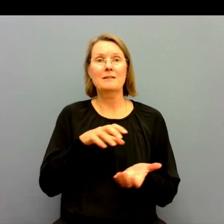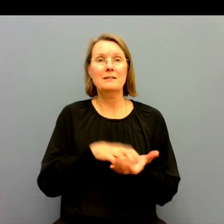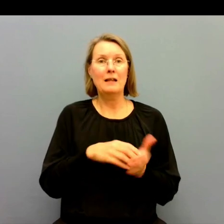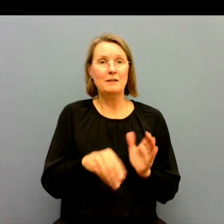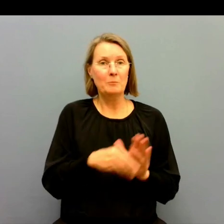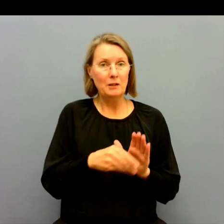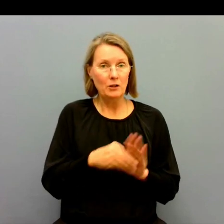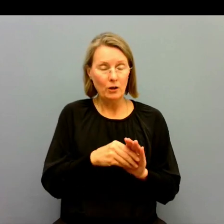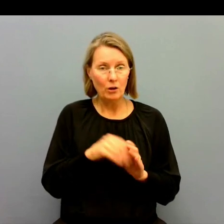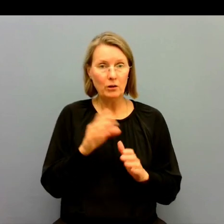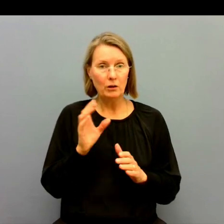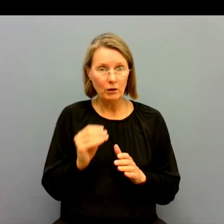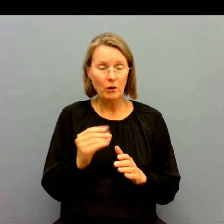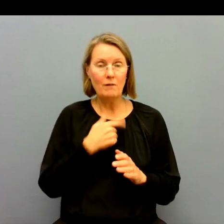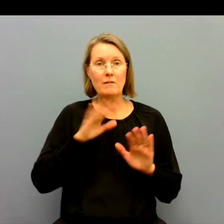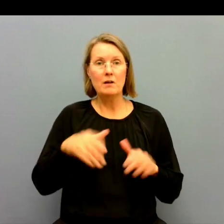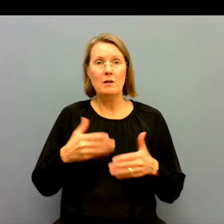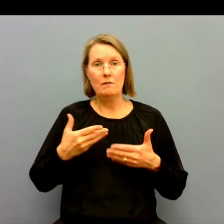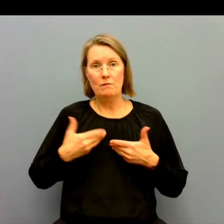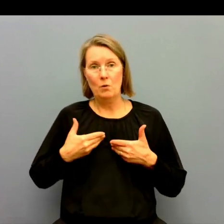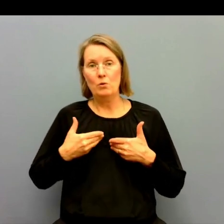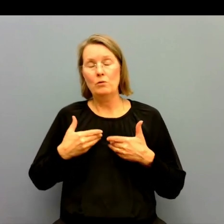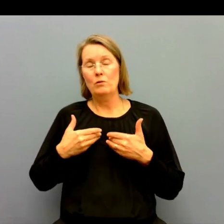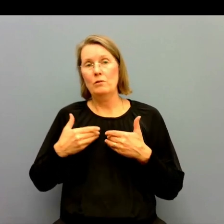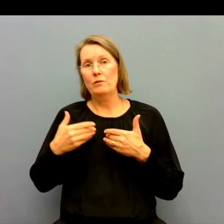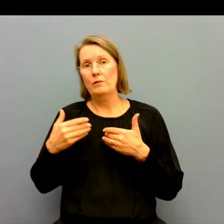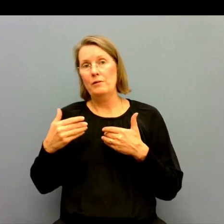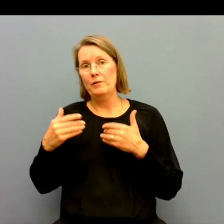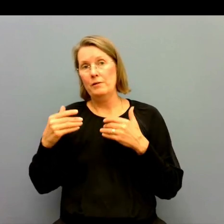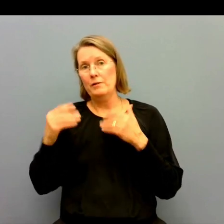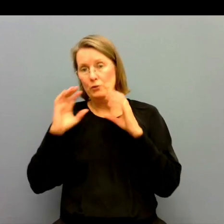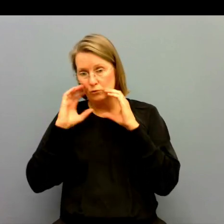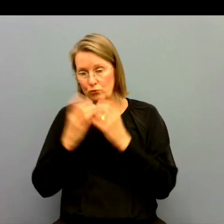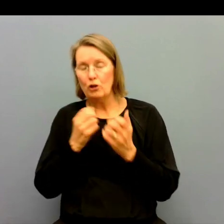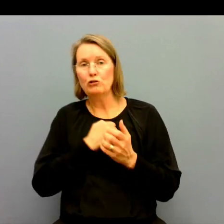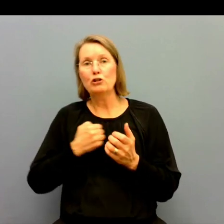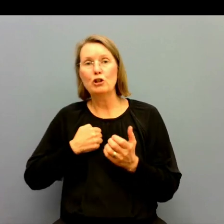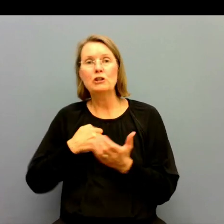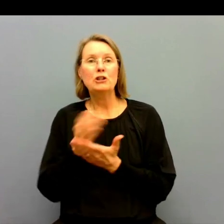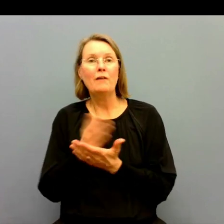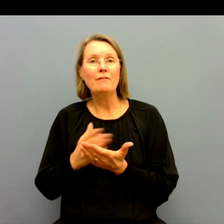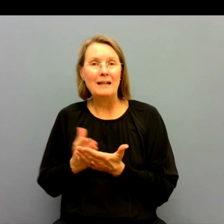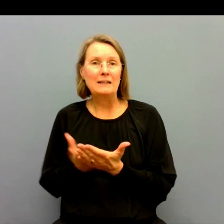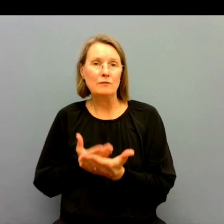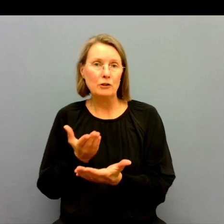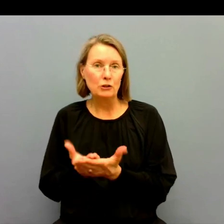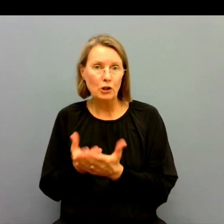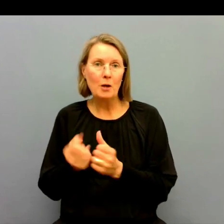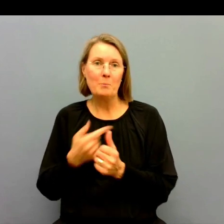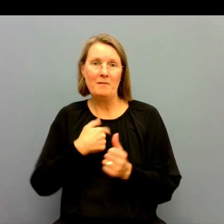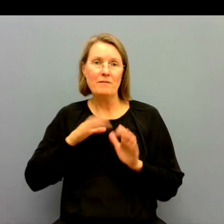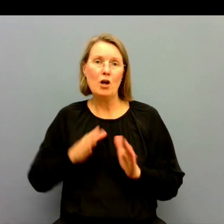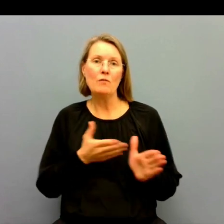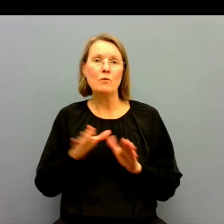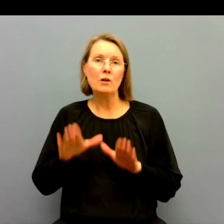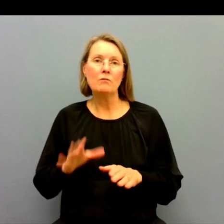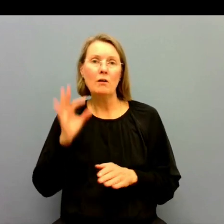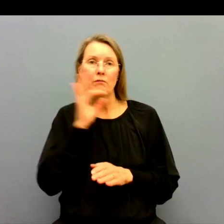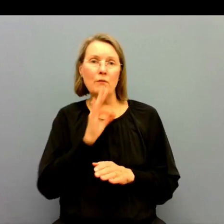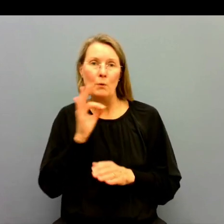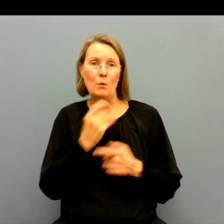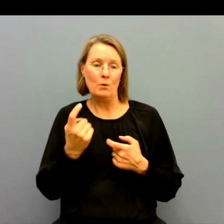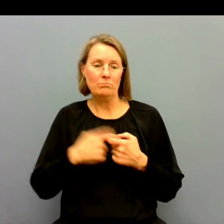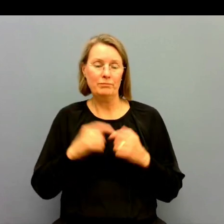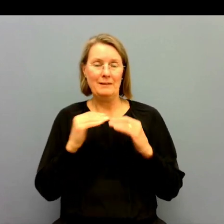statsbidrag. Vi har fått Socialstyrelsens fördelningsförslag. Det lämnar en del frågor utifrån